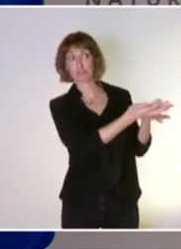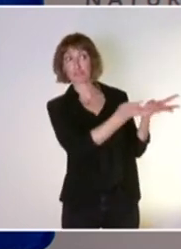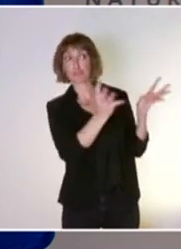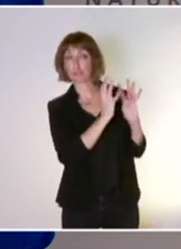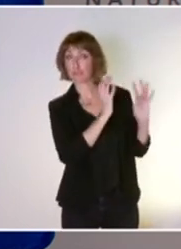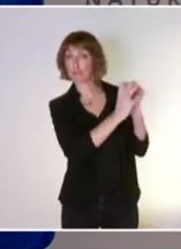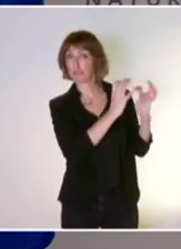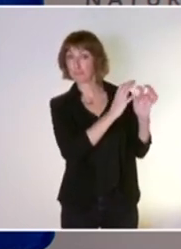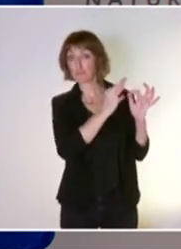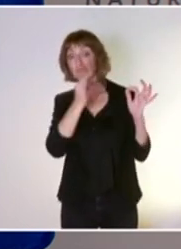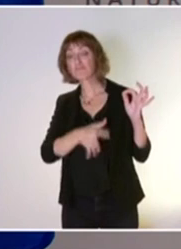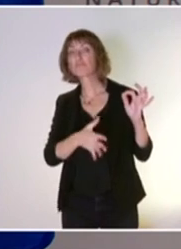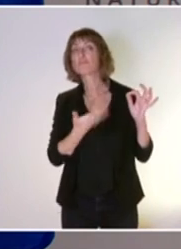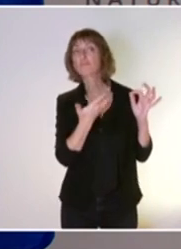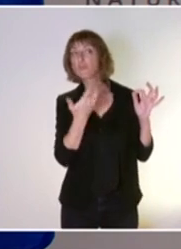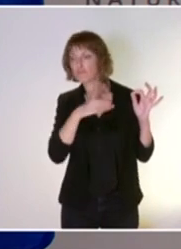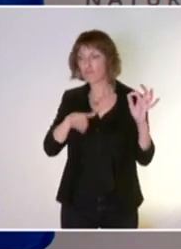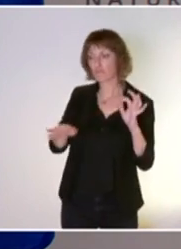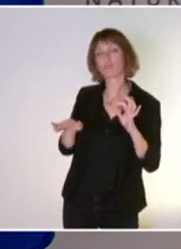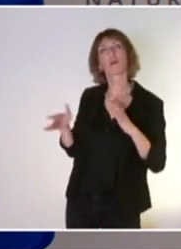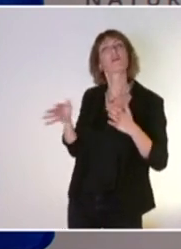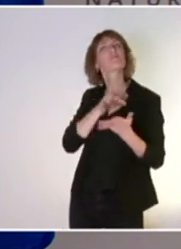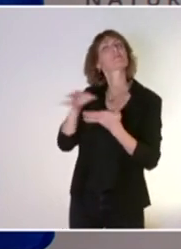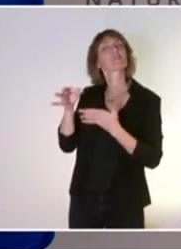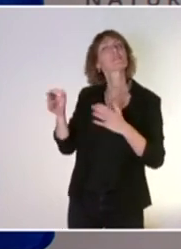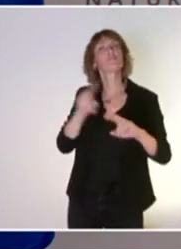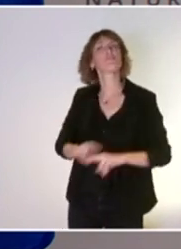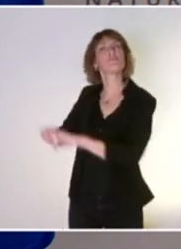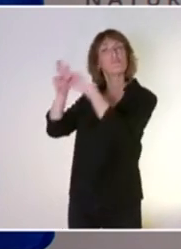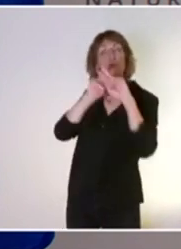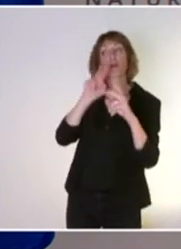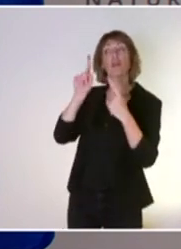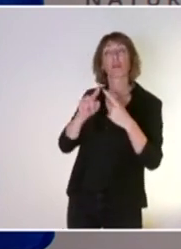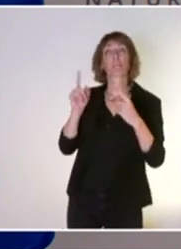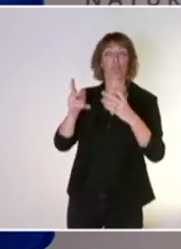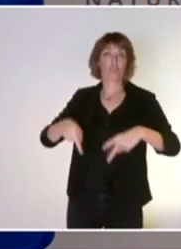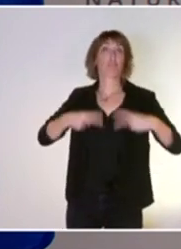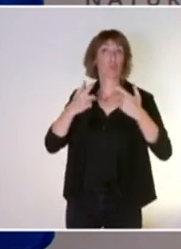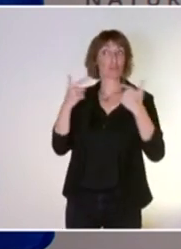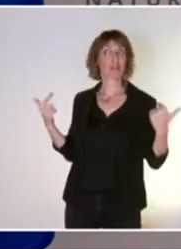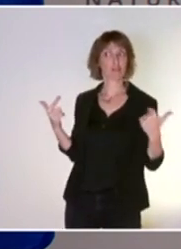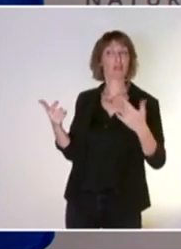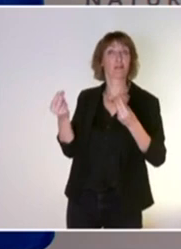quels sont les moyens que vous souhaitez mettre en place dans la stratégie de'Union européenne pour la protection de la biodiversité ?